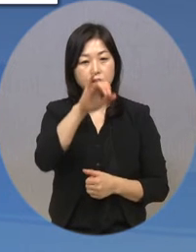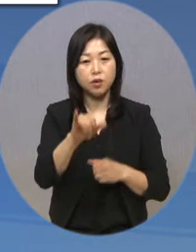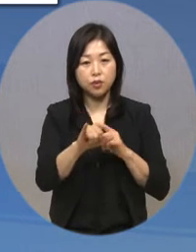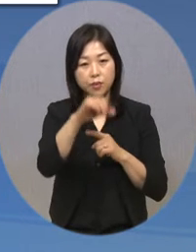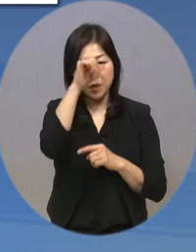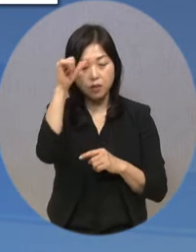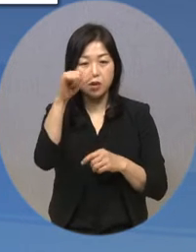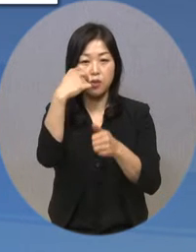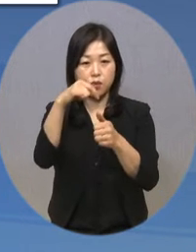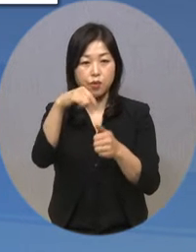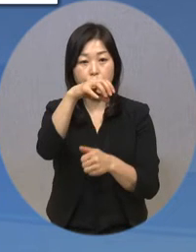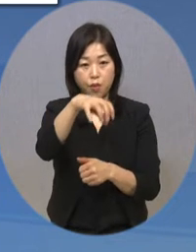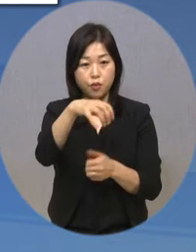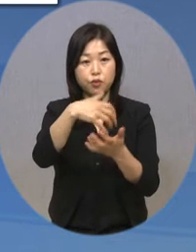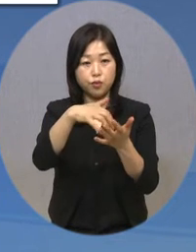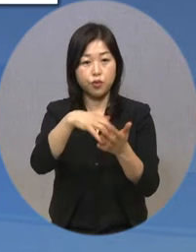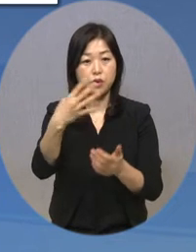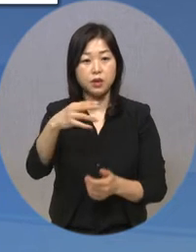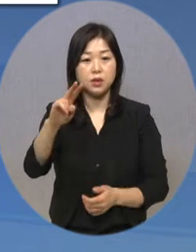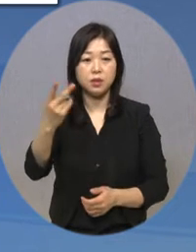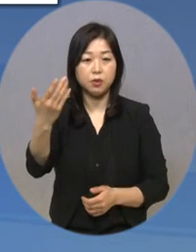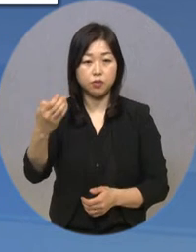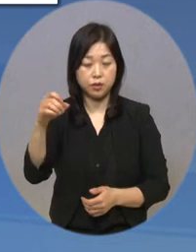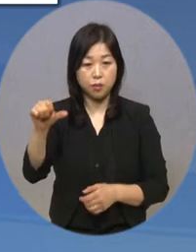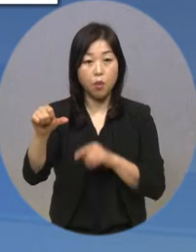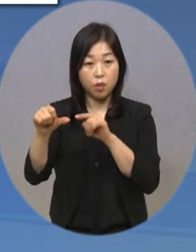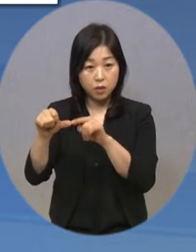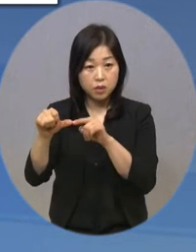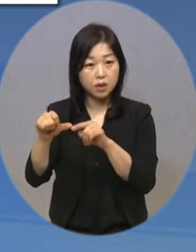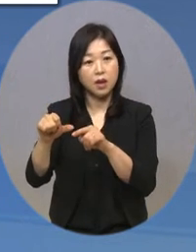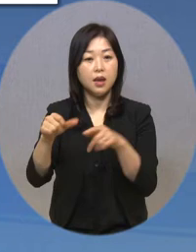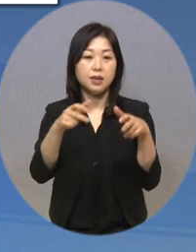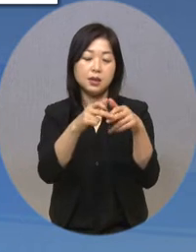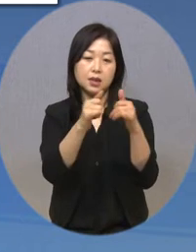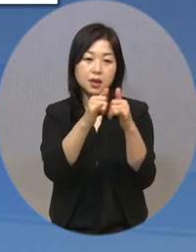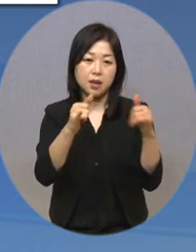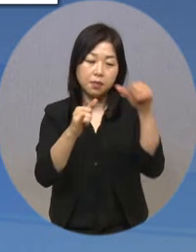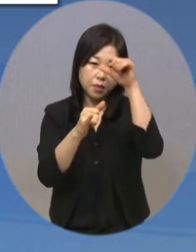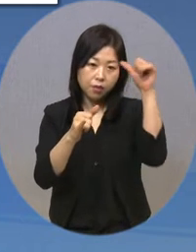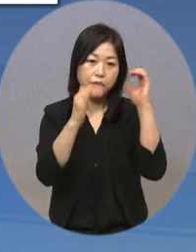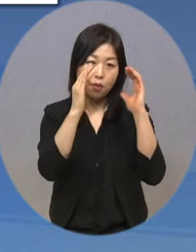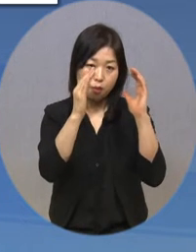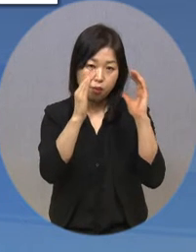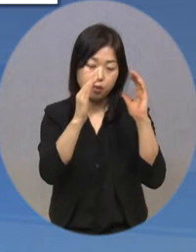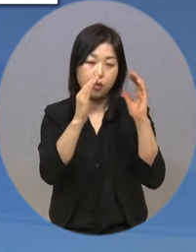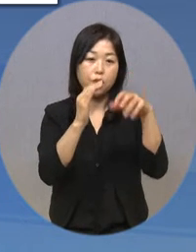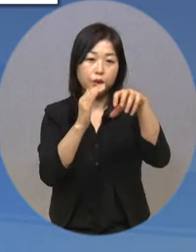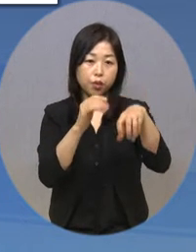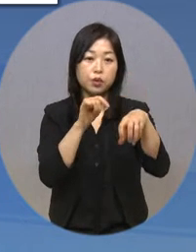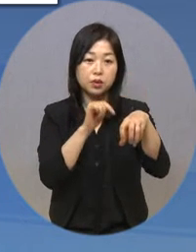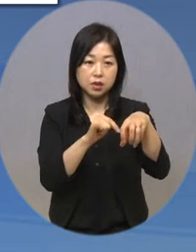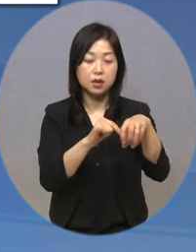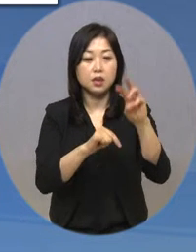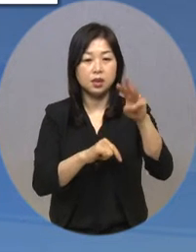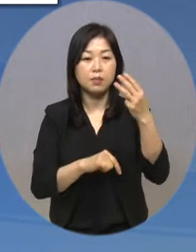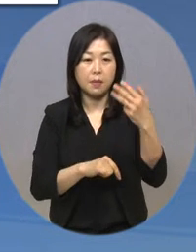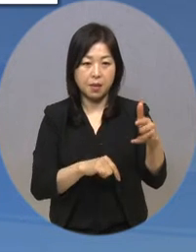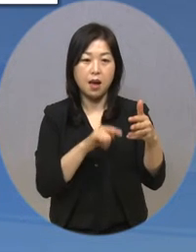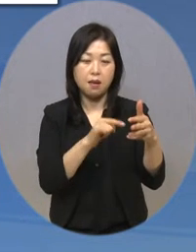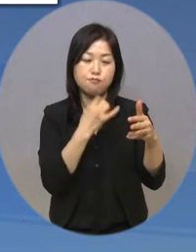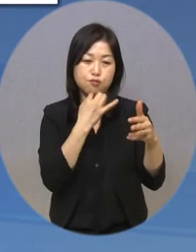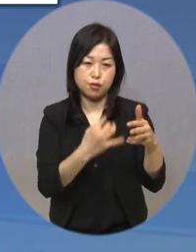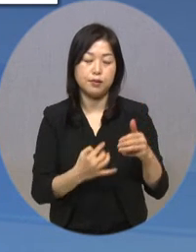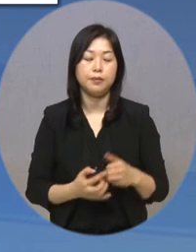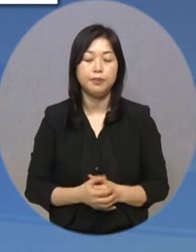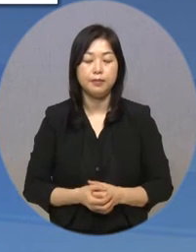평생교육기관 수도 4,295개인 반면 장애인 평생교육기관 수는 단 308개에